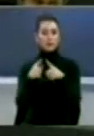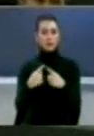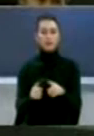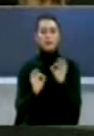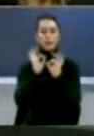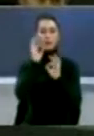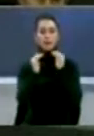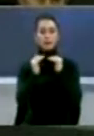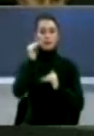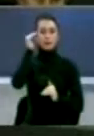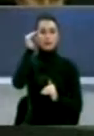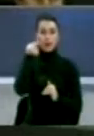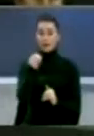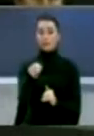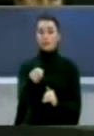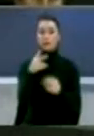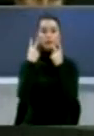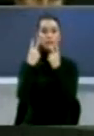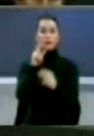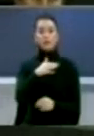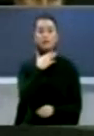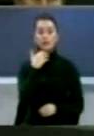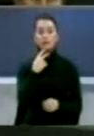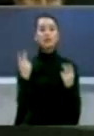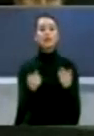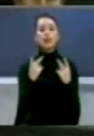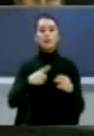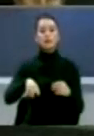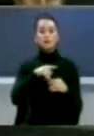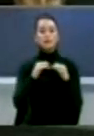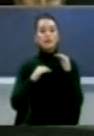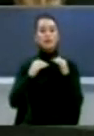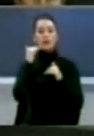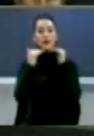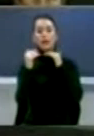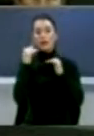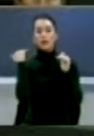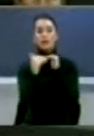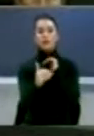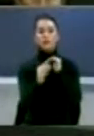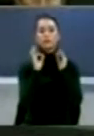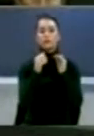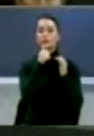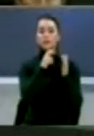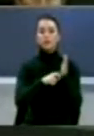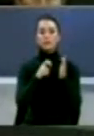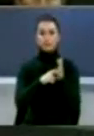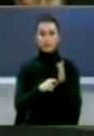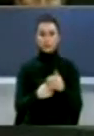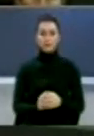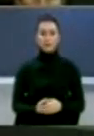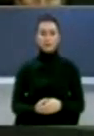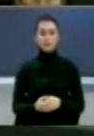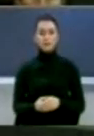Kjo metodologi e tatimimit do të ndikon të në zbutjen e pabarazis dhe luftimin e informalitetit fiskal